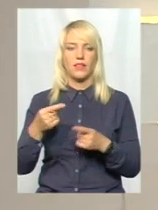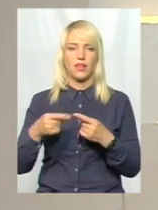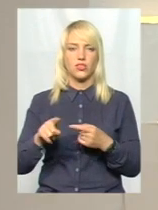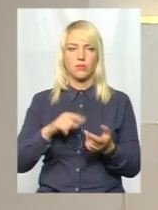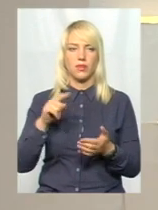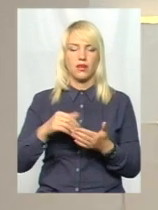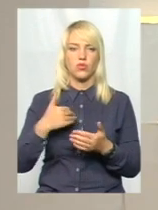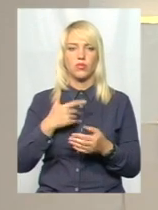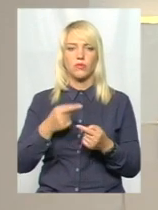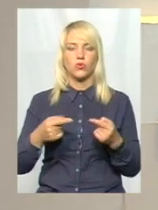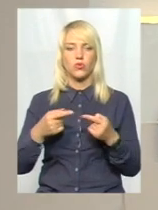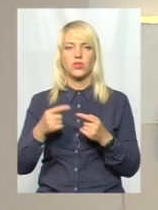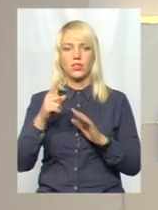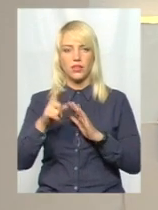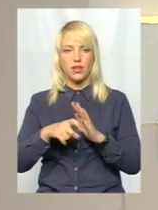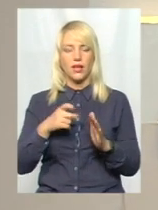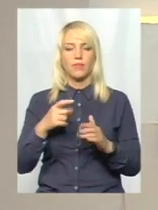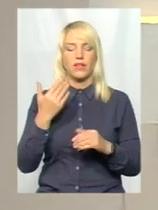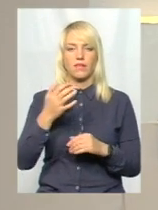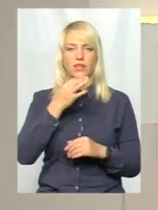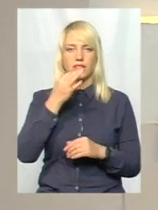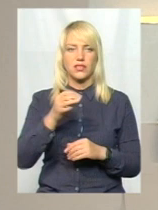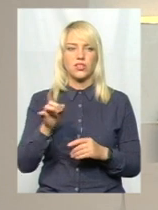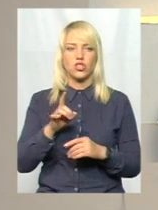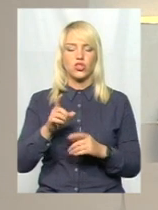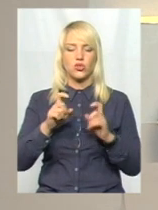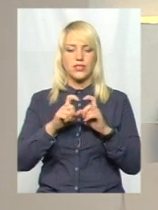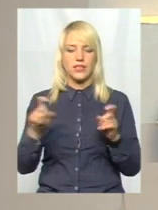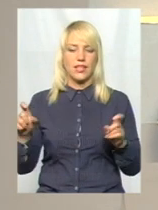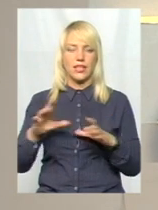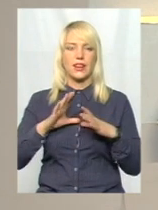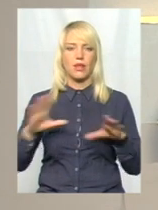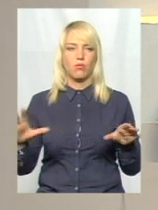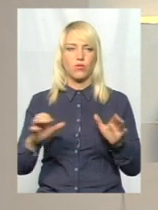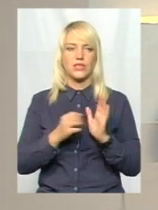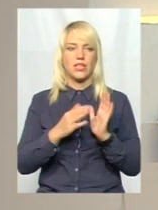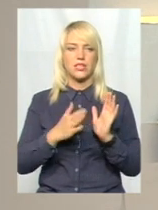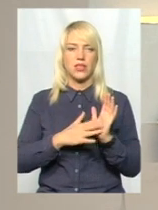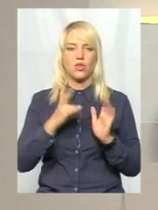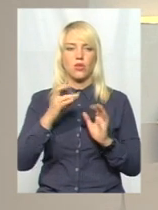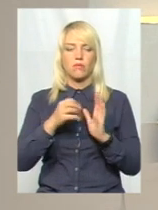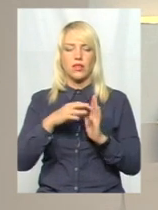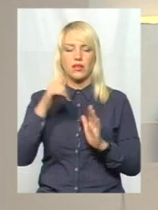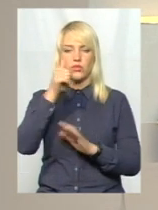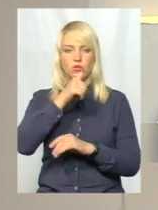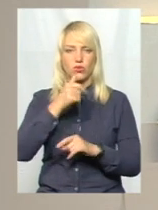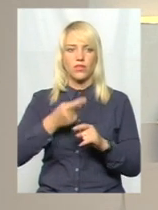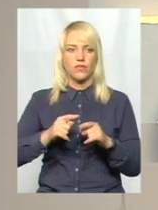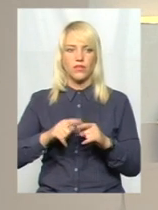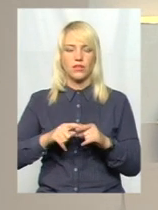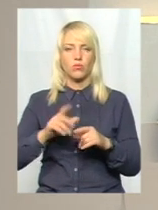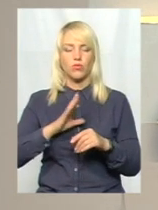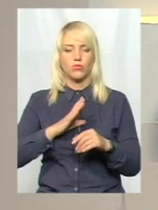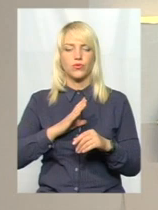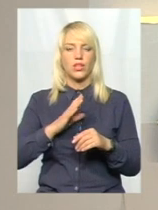уточнити, ви сказали про те, що заклад був не зареєстрований, але 15 років він працював і люди всі його знали. Про що,